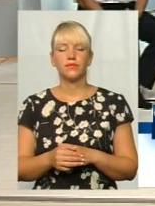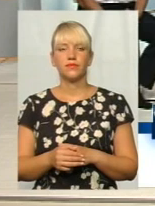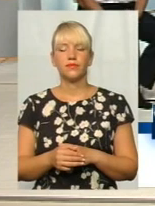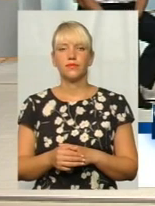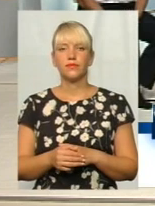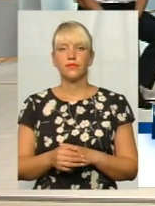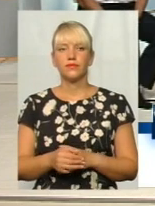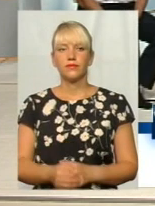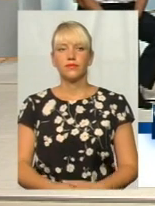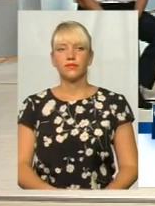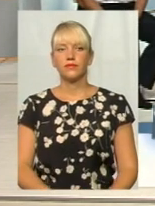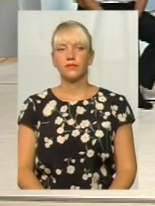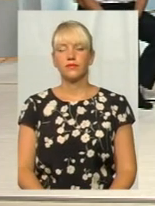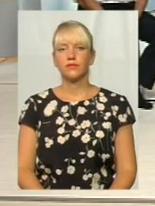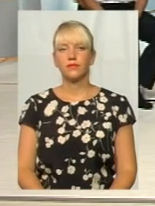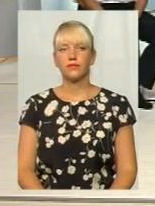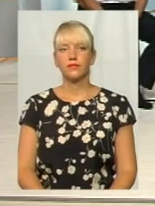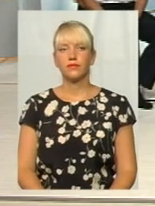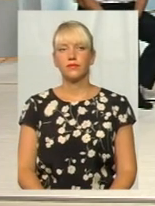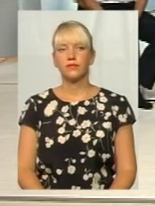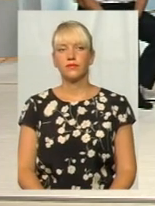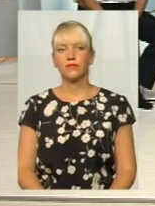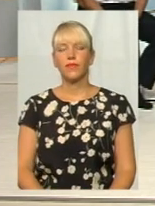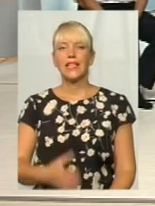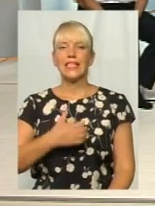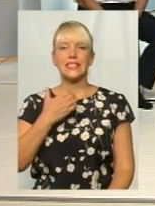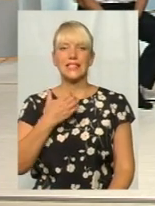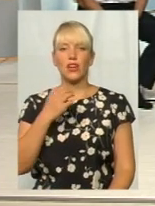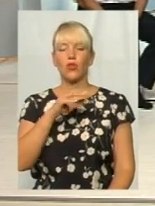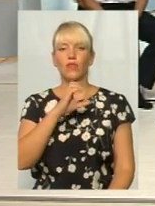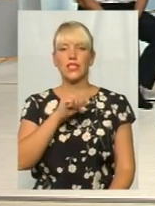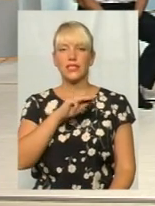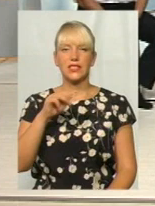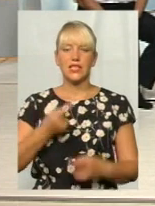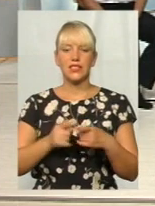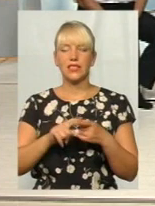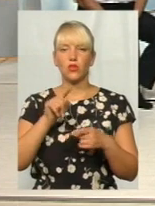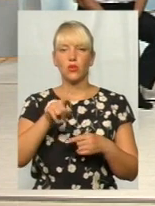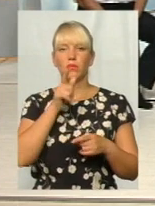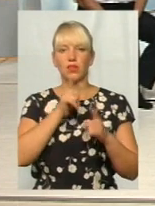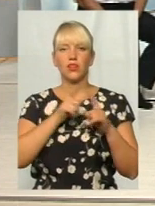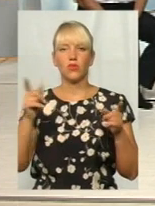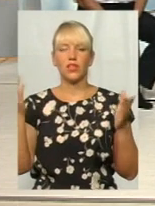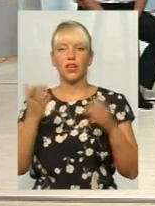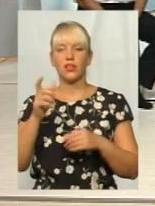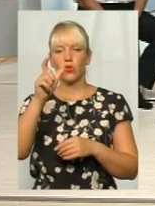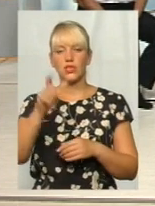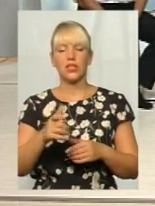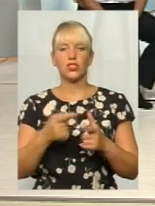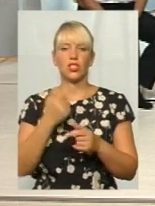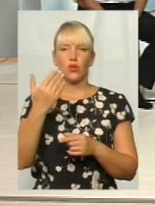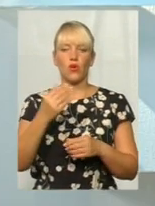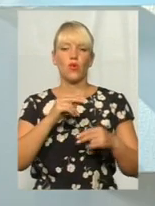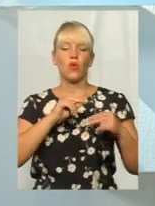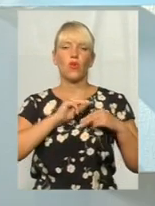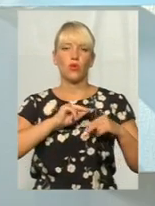Дякую. Юлія Вікторівна. Страховий стаж – це той період, за який особою чи його роботодавцем